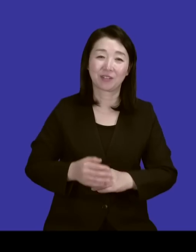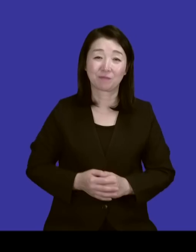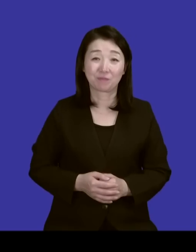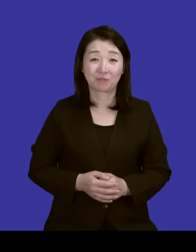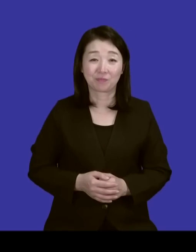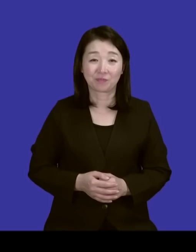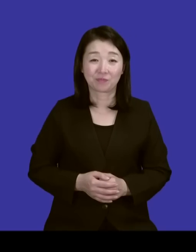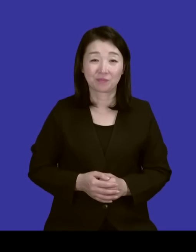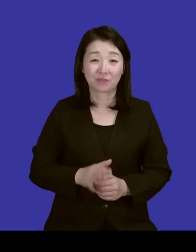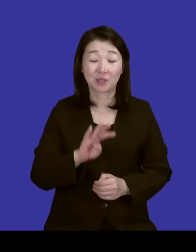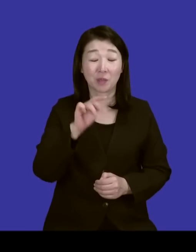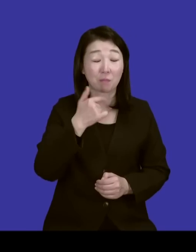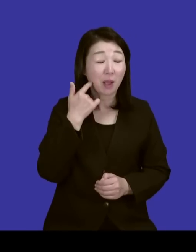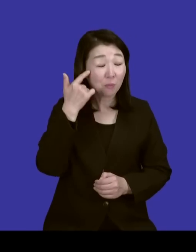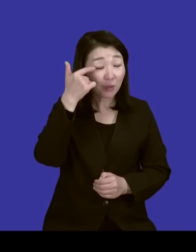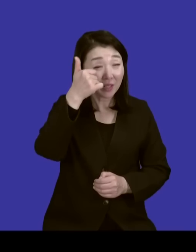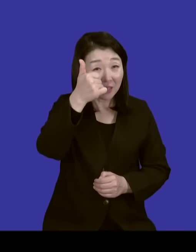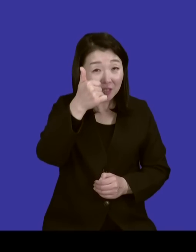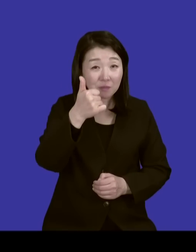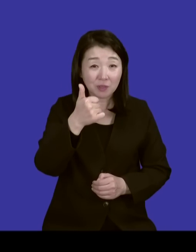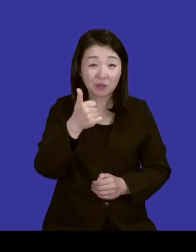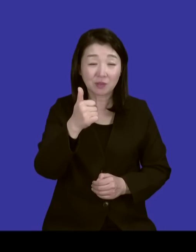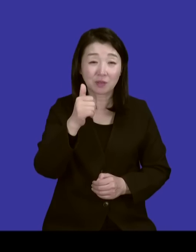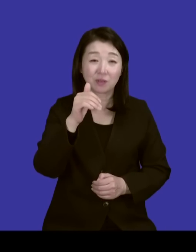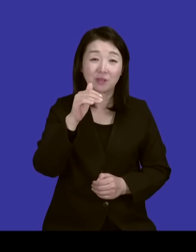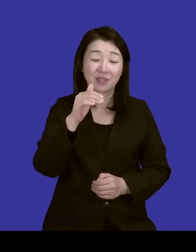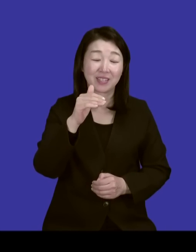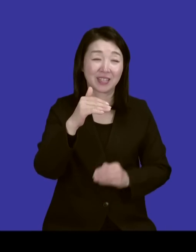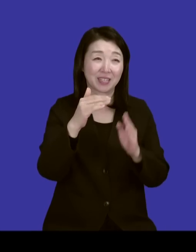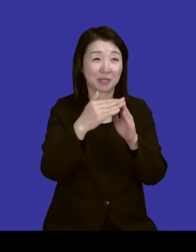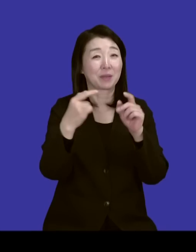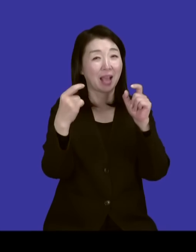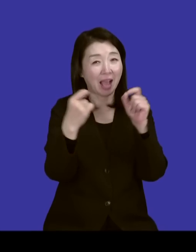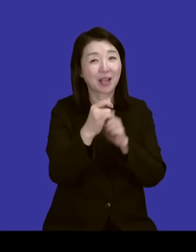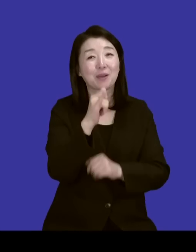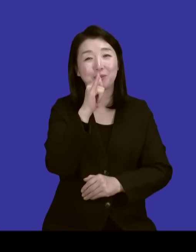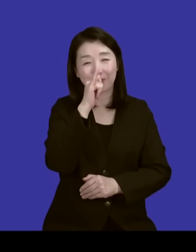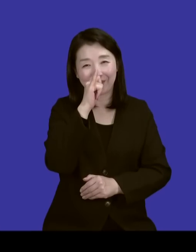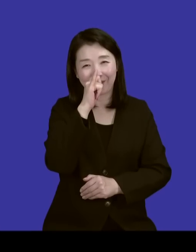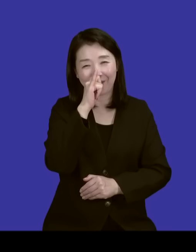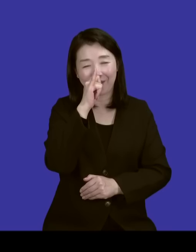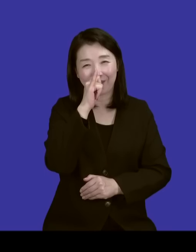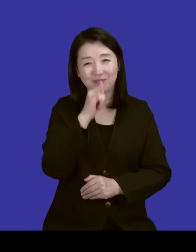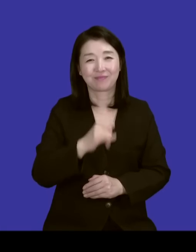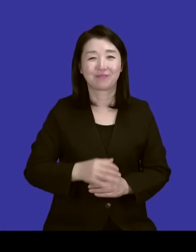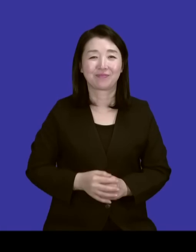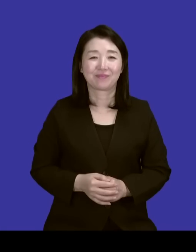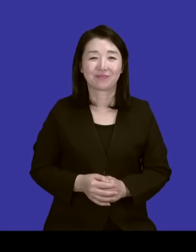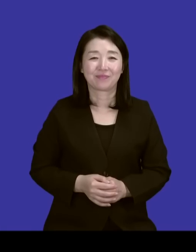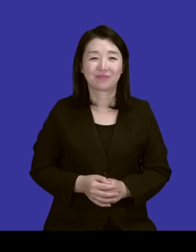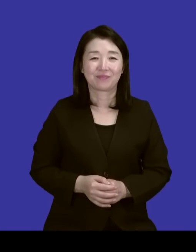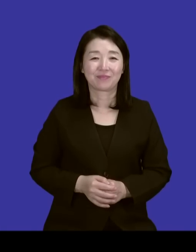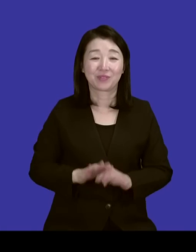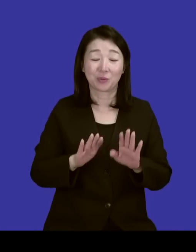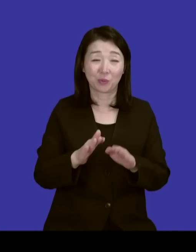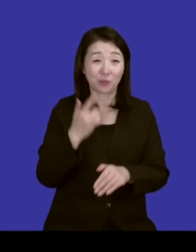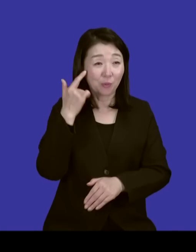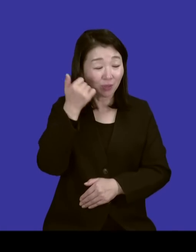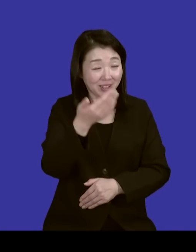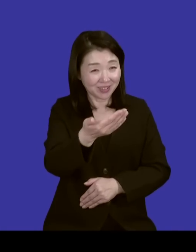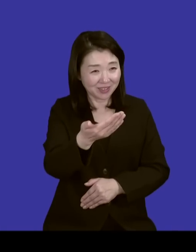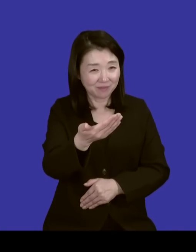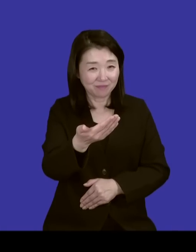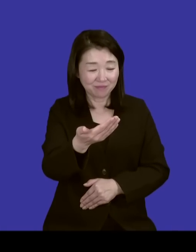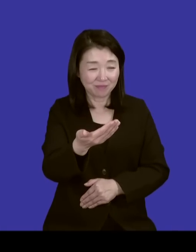우리 박요한 목사님도 그 근처 가까운 방배동에서 개척하시고 그러세요. 네. 오늘 목사님 이렇게